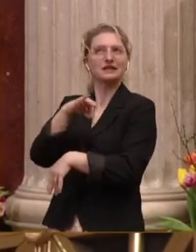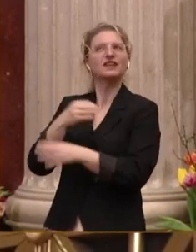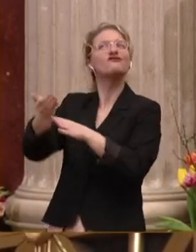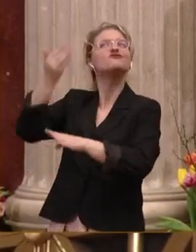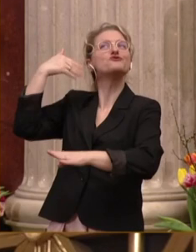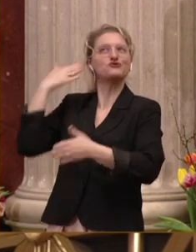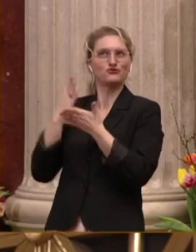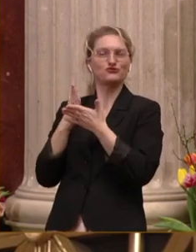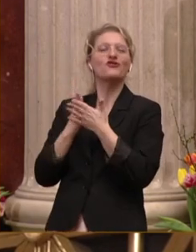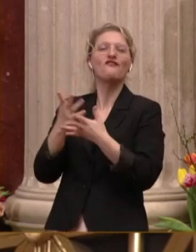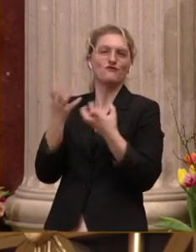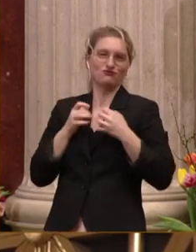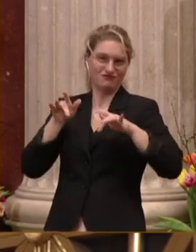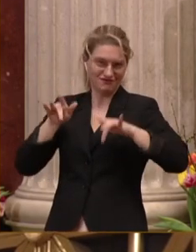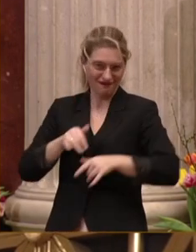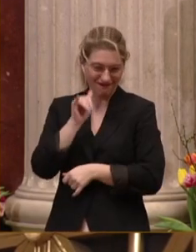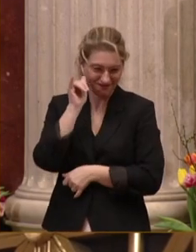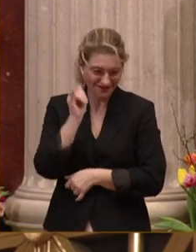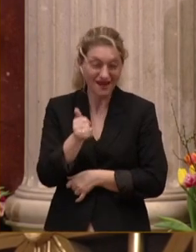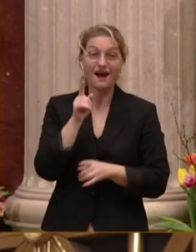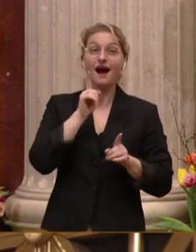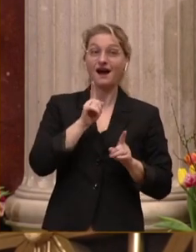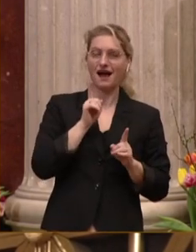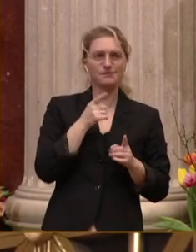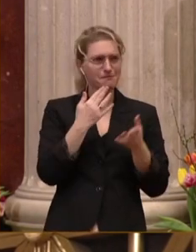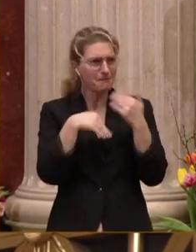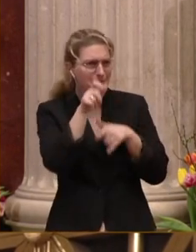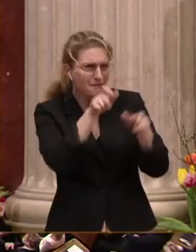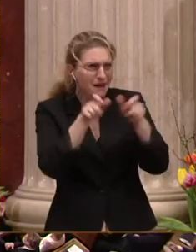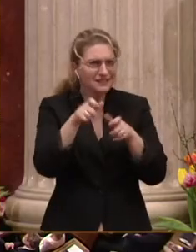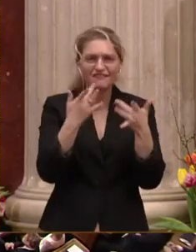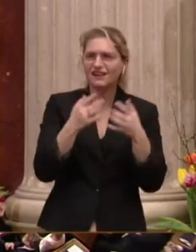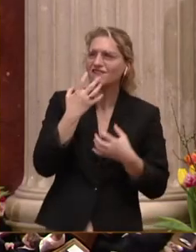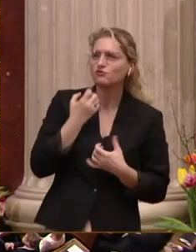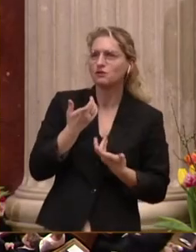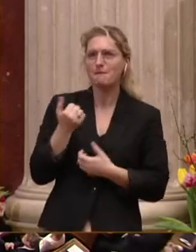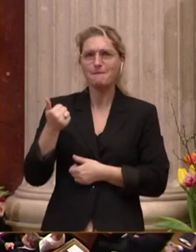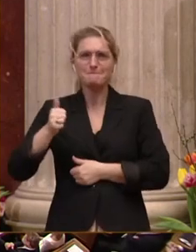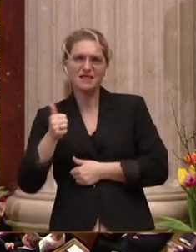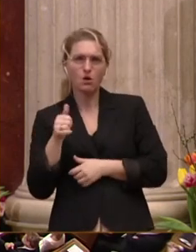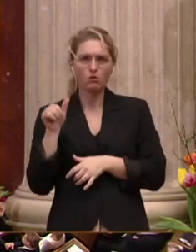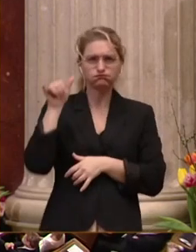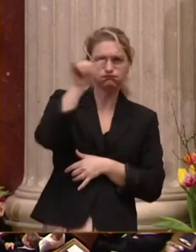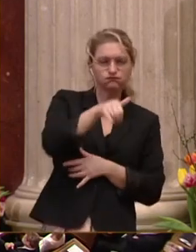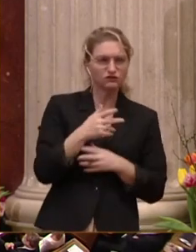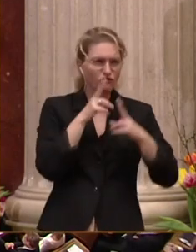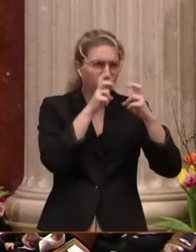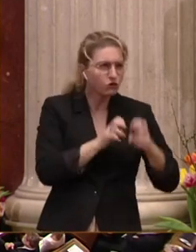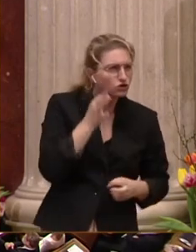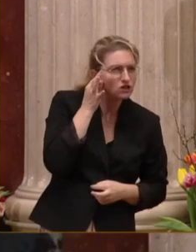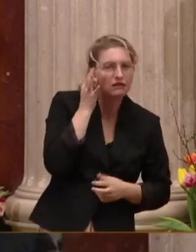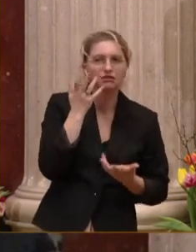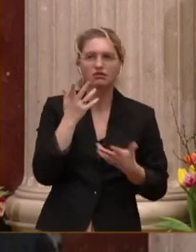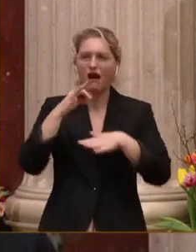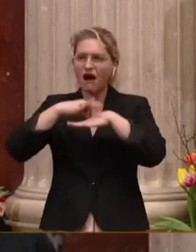von uns haben sich doch eher gewünscht, ich weiß nicht, Pilot, Pilotin zu werden, Forscher, Forscherin, Ärztin, Arzt.